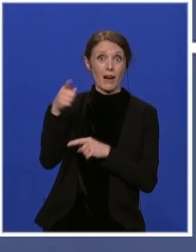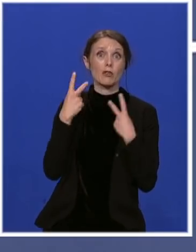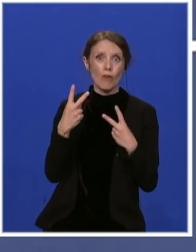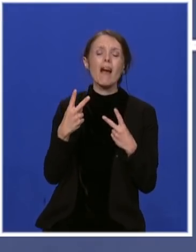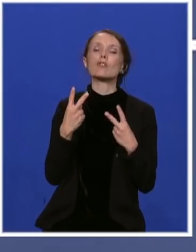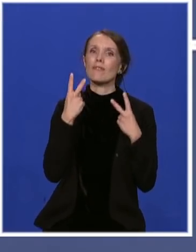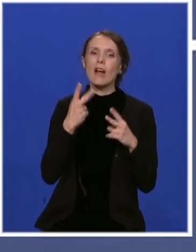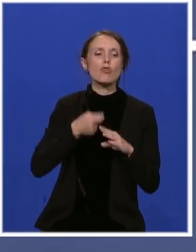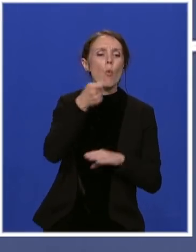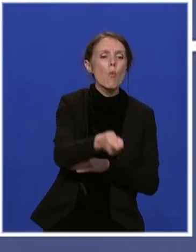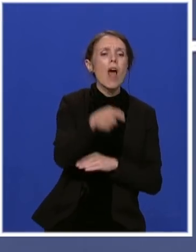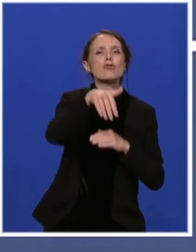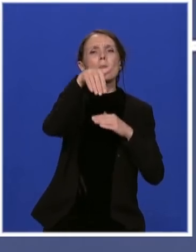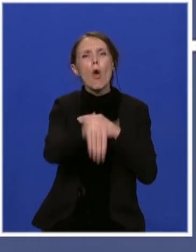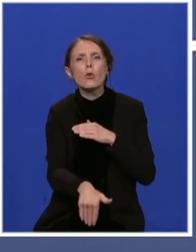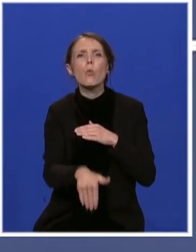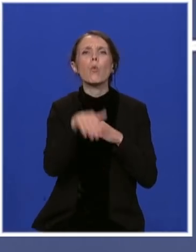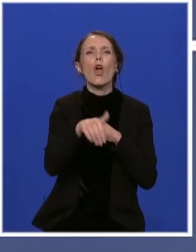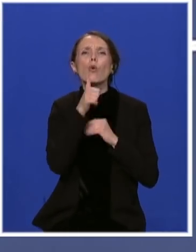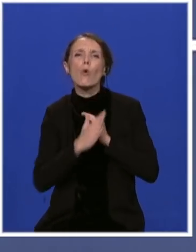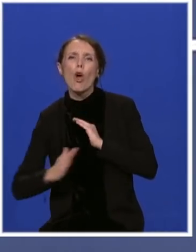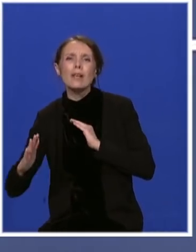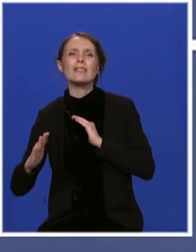jug, jugoistok, jugozapad,